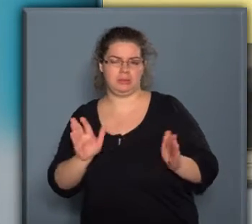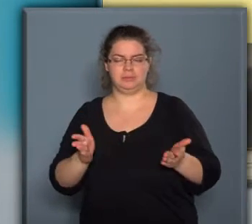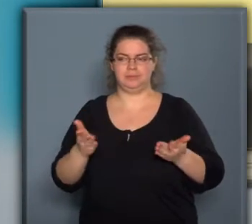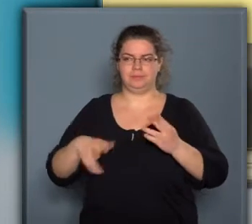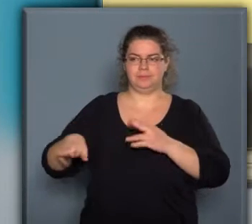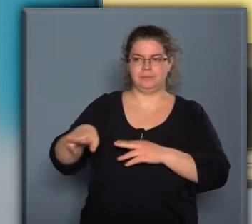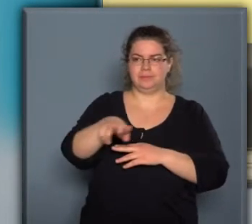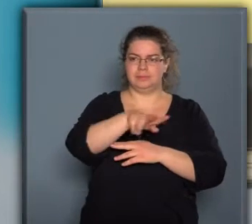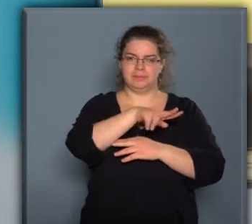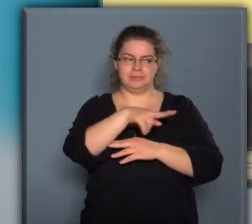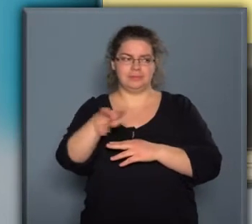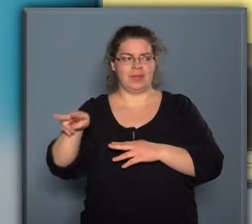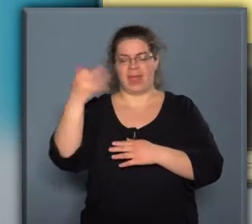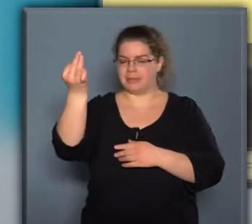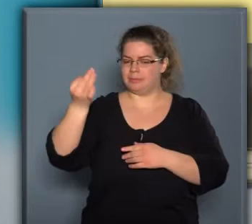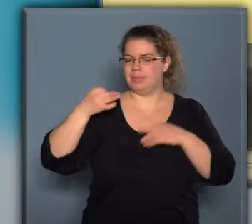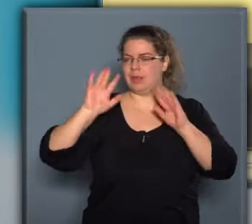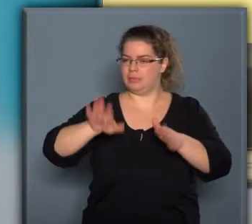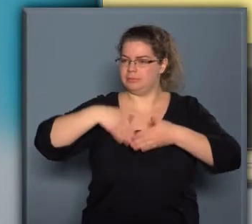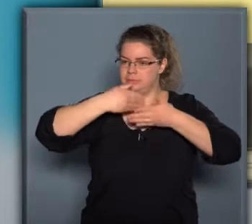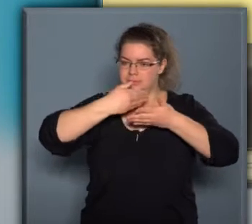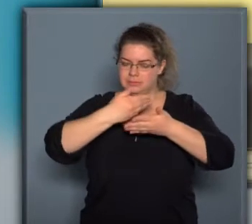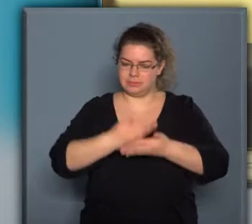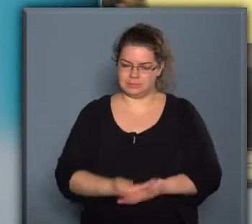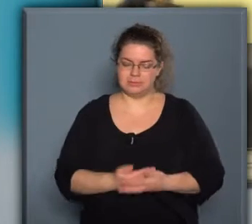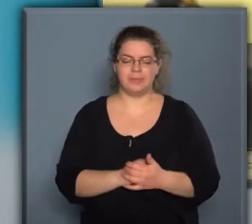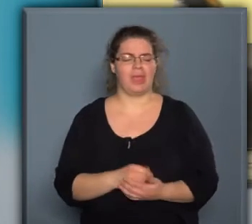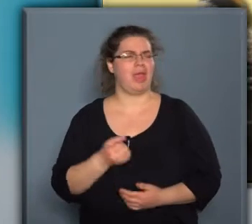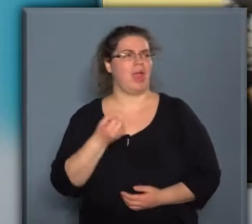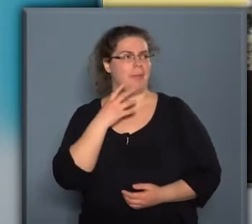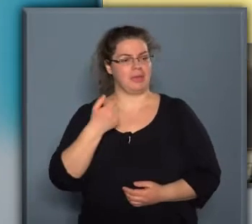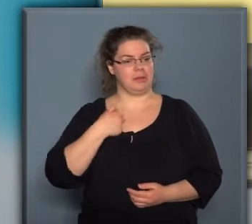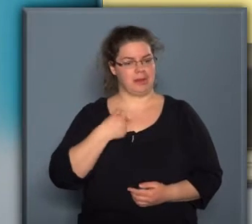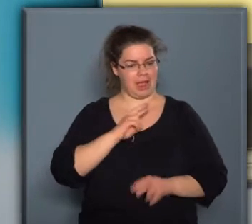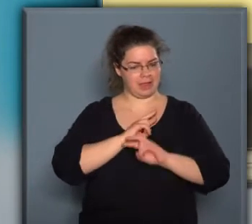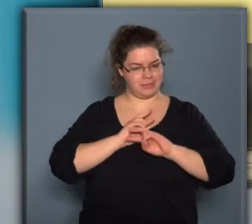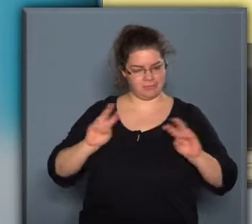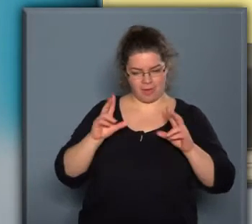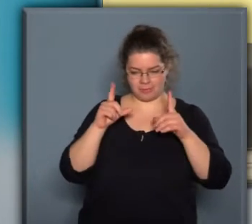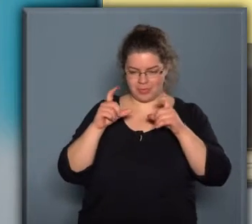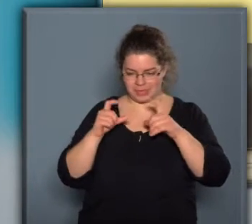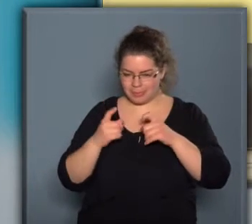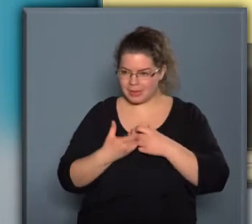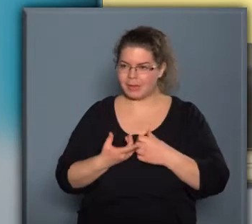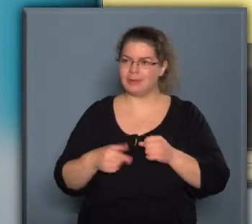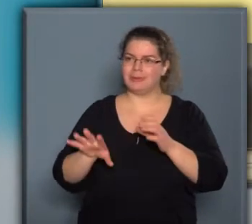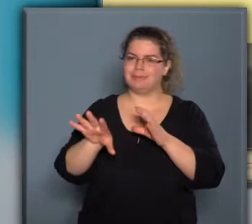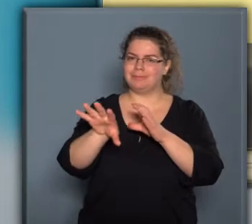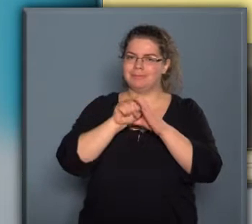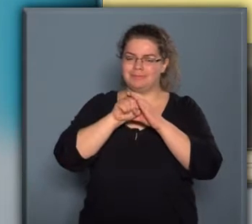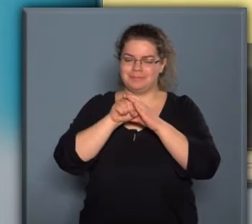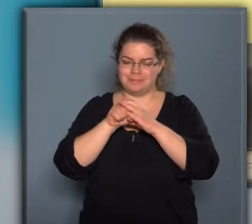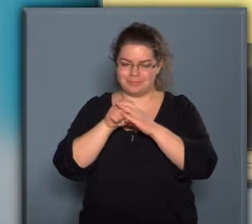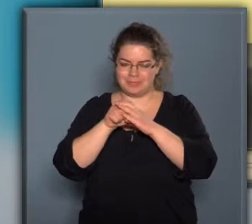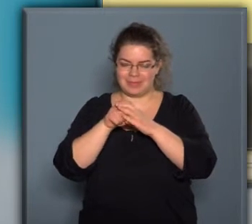körül szét, akkor ezeknek a pillanatoknak a részesei. Amikor nálam van a fényképezőgép, akkor ezt még el is lopom ezt a